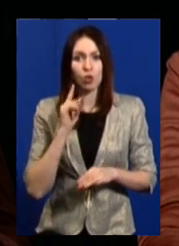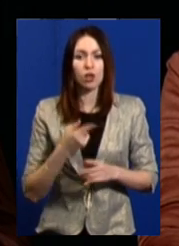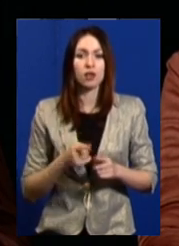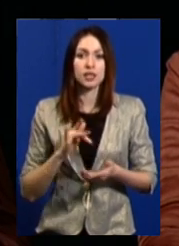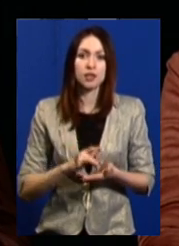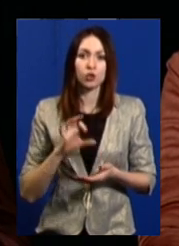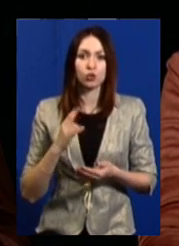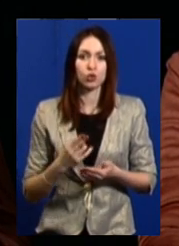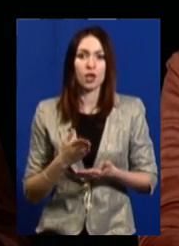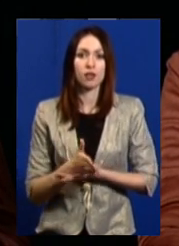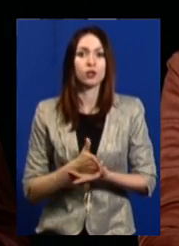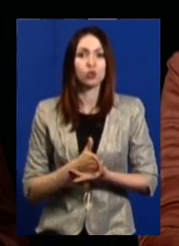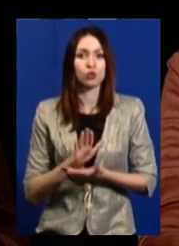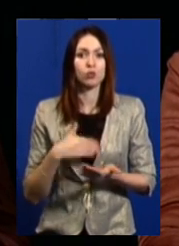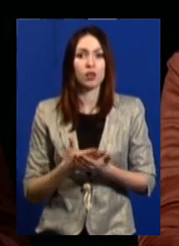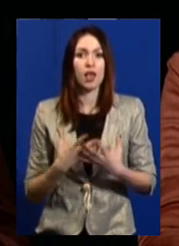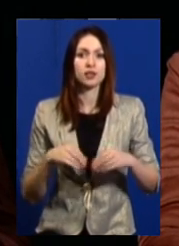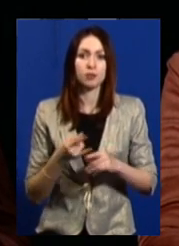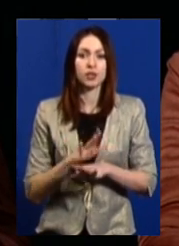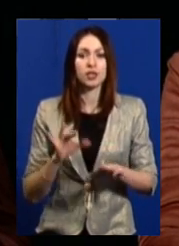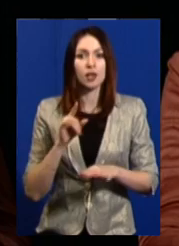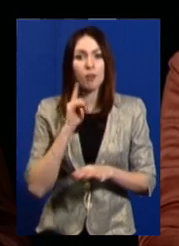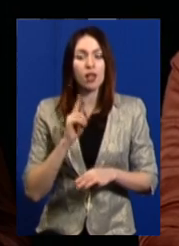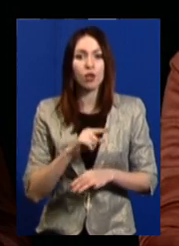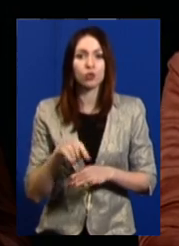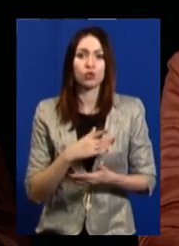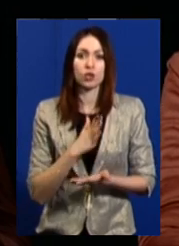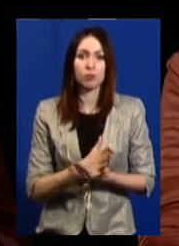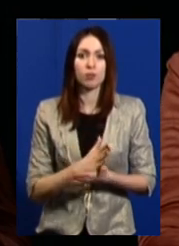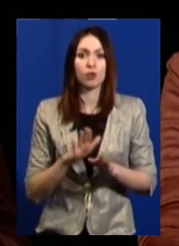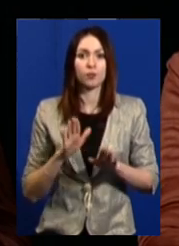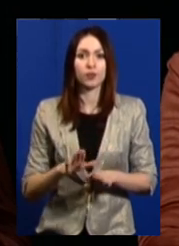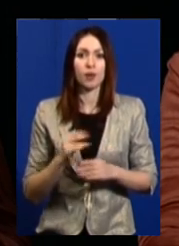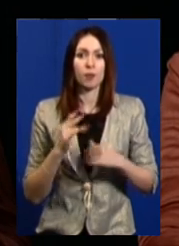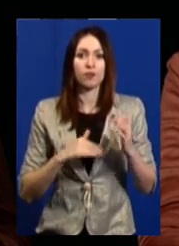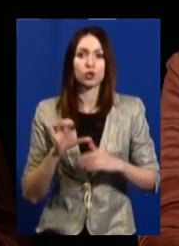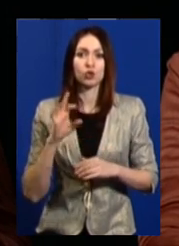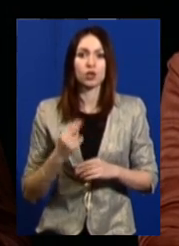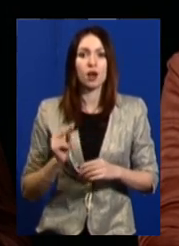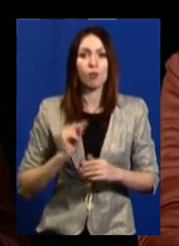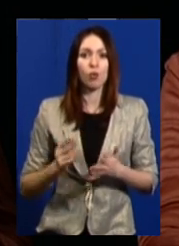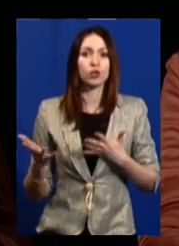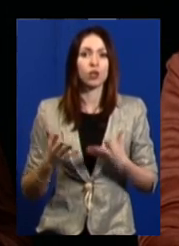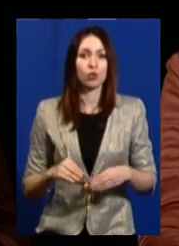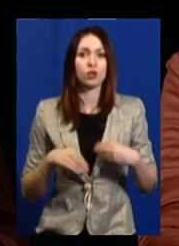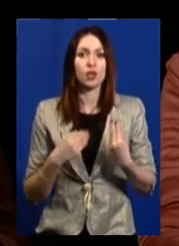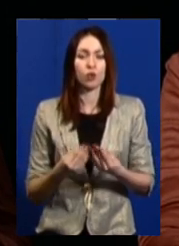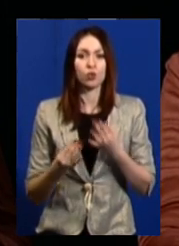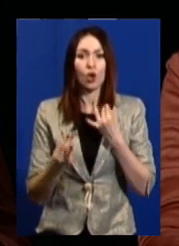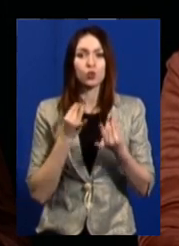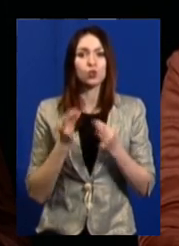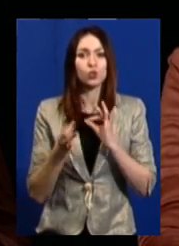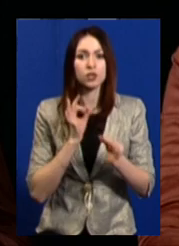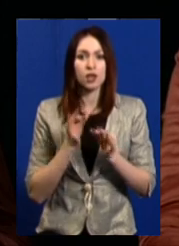Центри соціальних служб для сім'ї дітей та молоді, вони мають посади фахівців і соціальної роботи, які надають консультування,